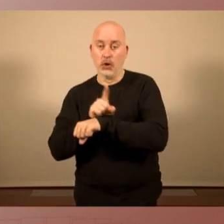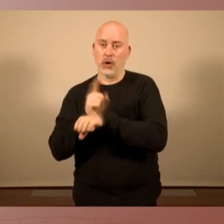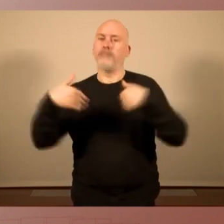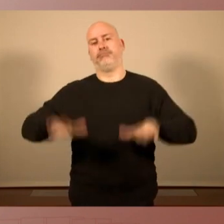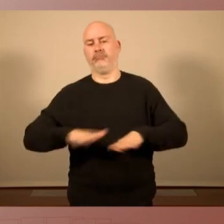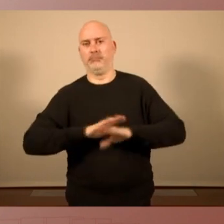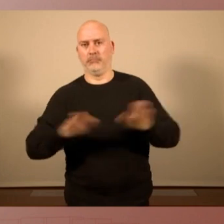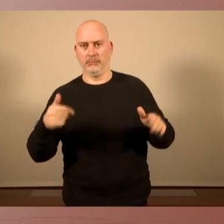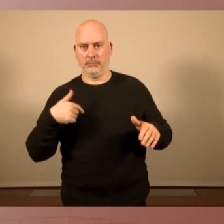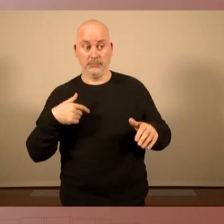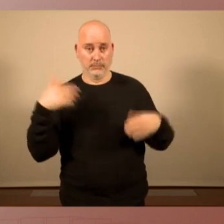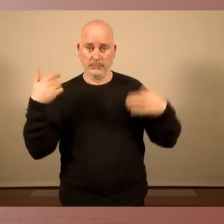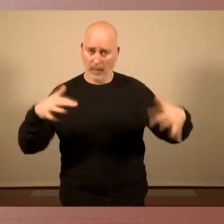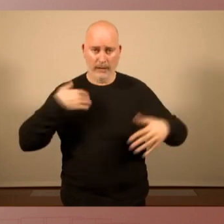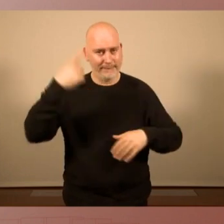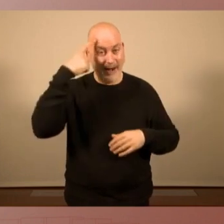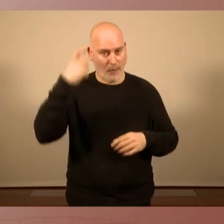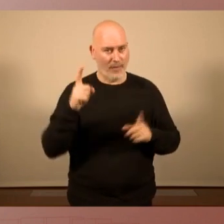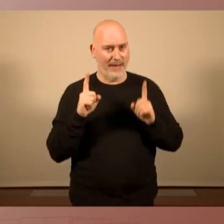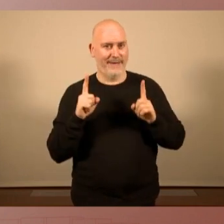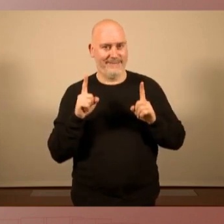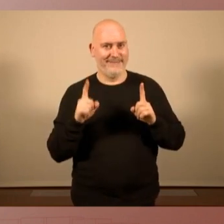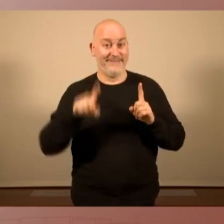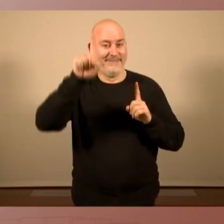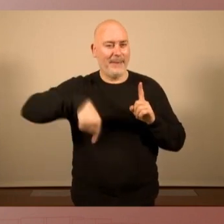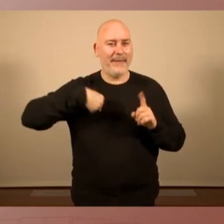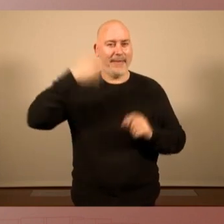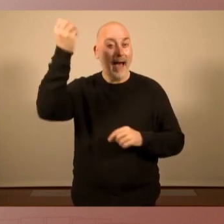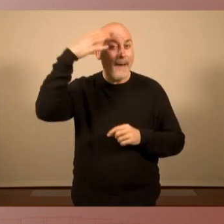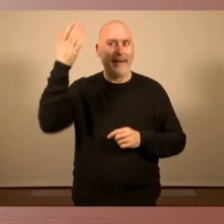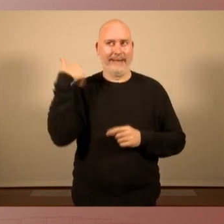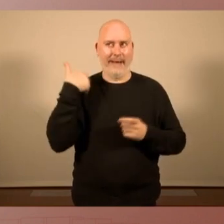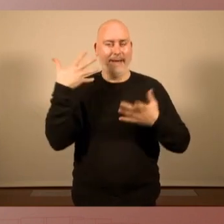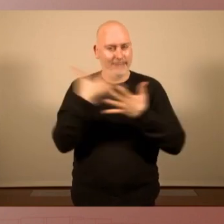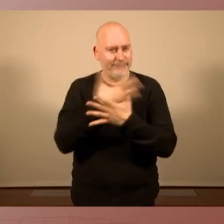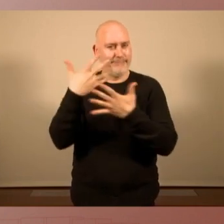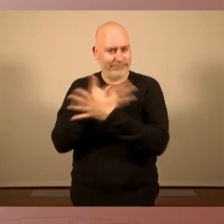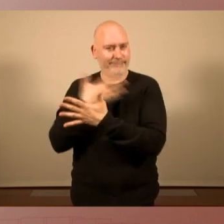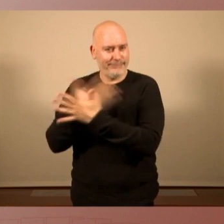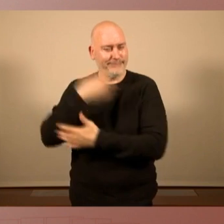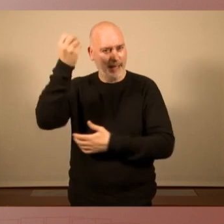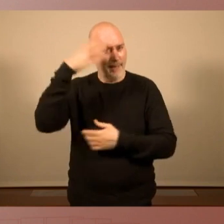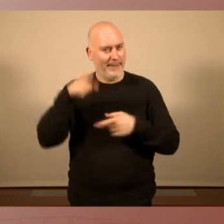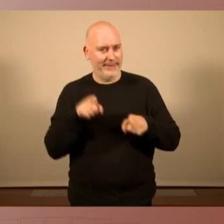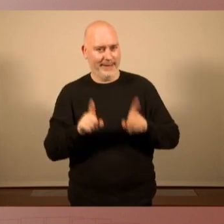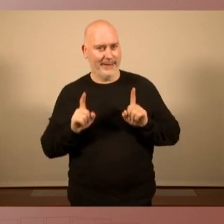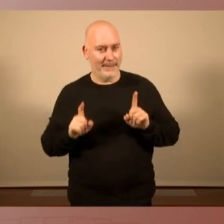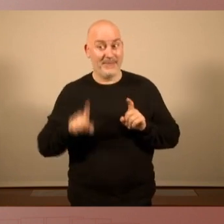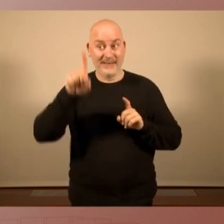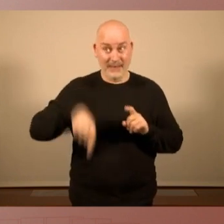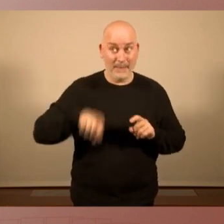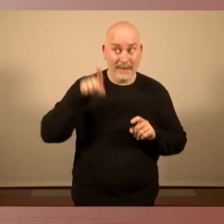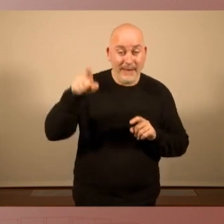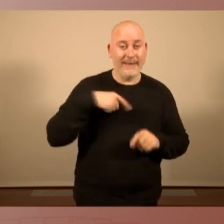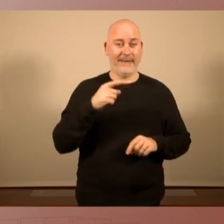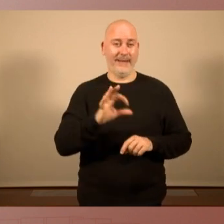Tot això ho hem de recordar i hem d'aprendre també d'aquests errors. I permeti-nos també, senyor Batet,